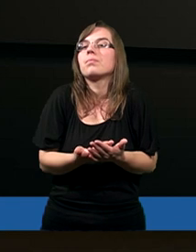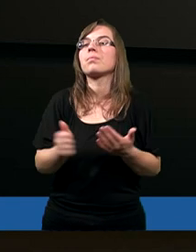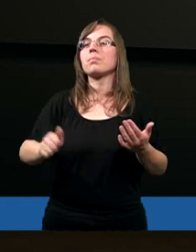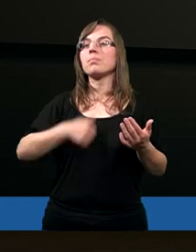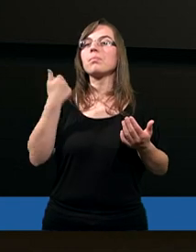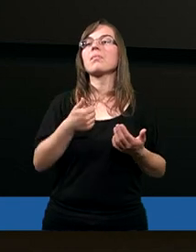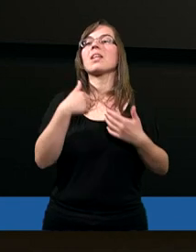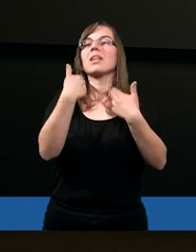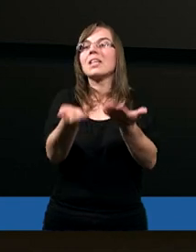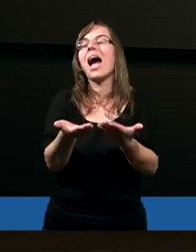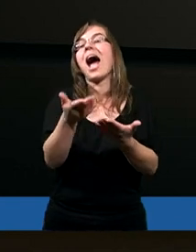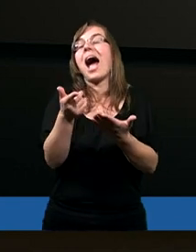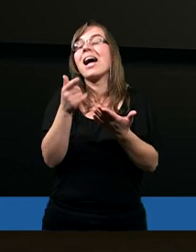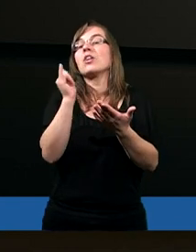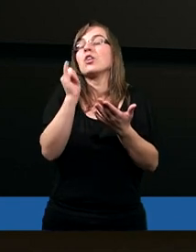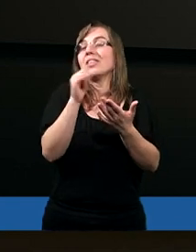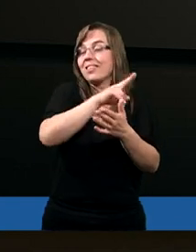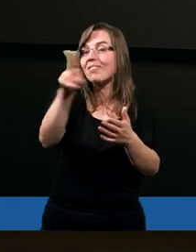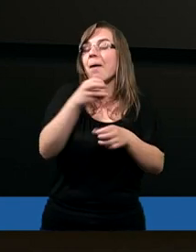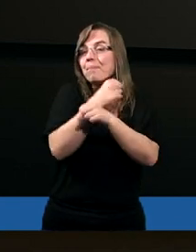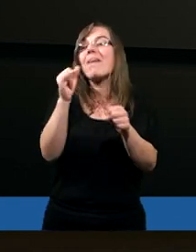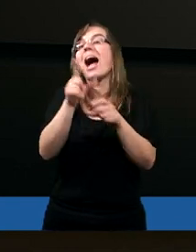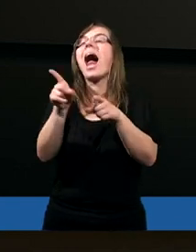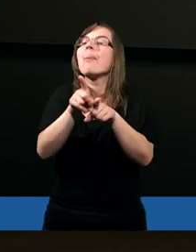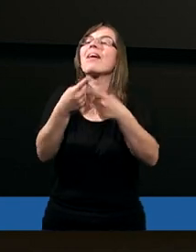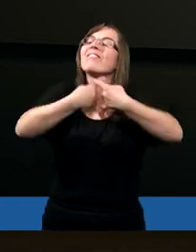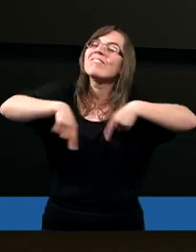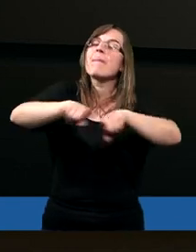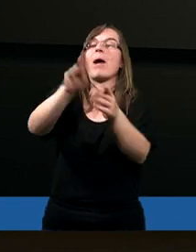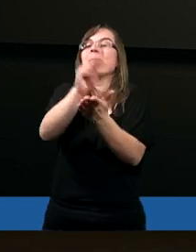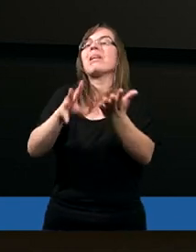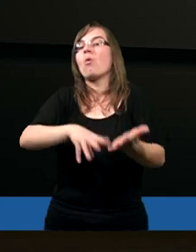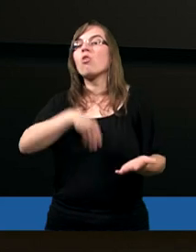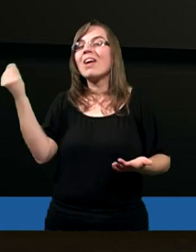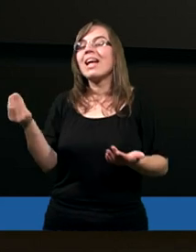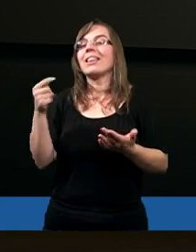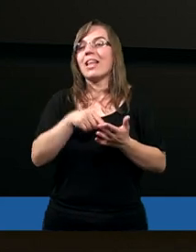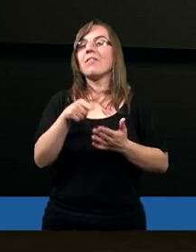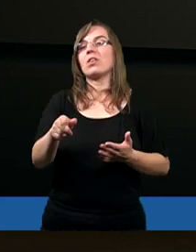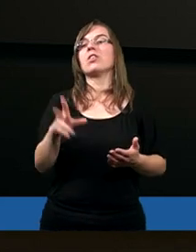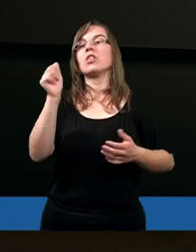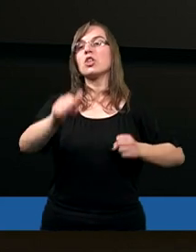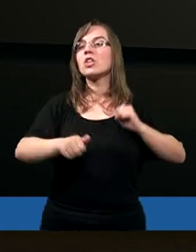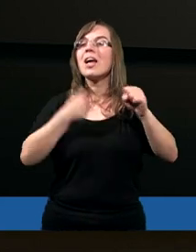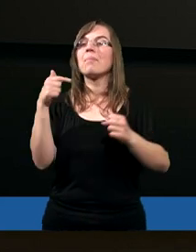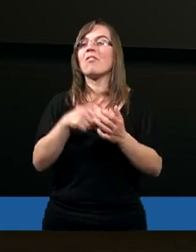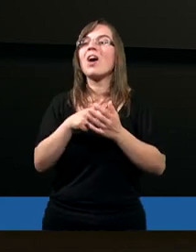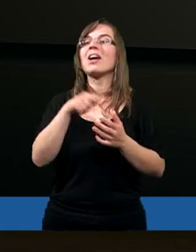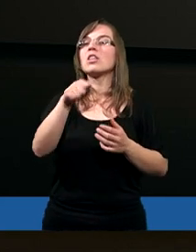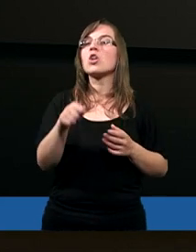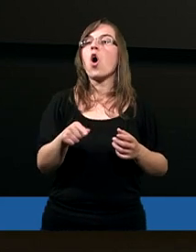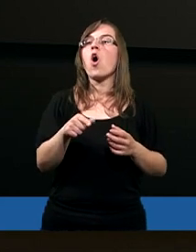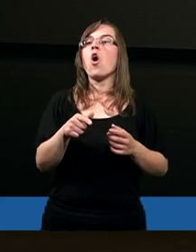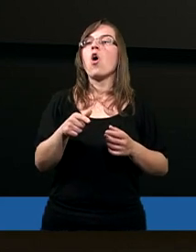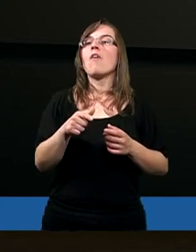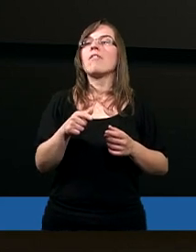żeby obalić, natomiast przyszedł po to, żeby wypełnić Pismo Święte, tak jak myśmy dotąd w zasadzie o tym też mówili. Tak samo Chrystus powiedział, że wy badacie, powiedział